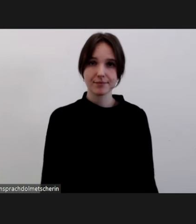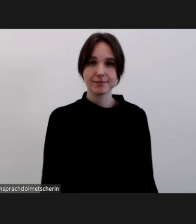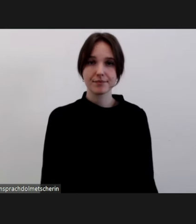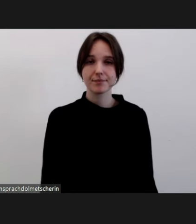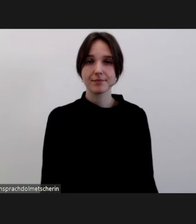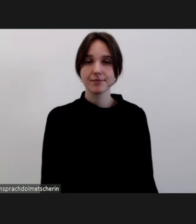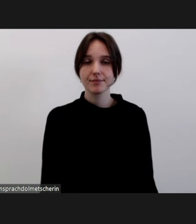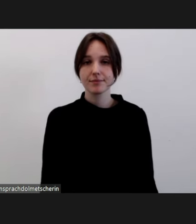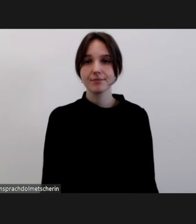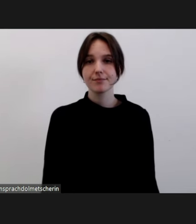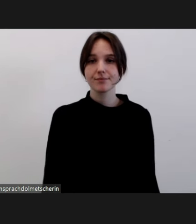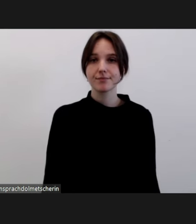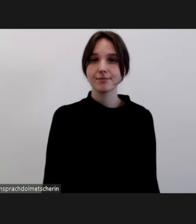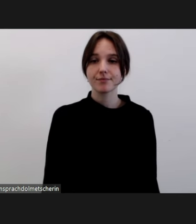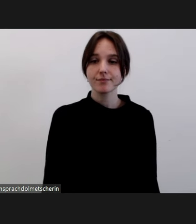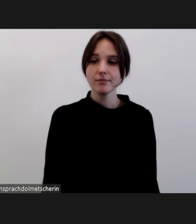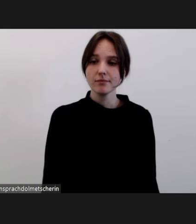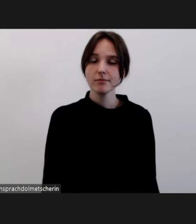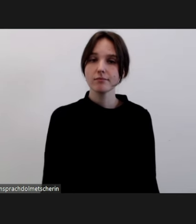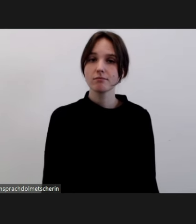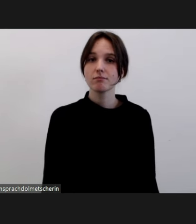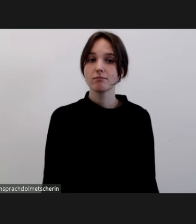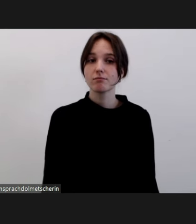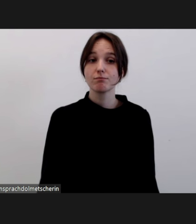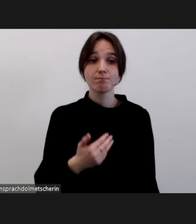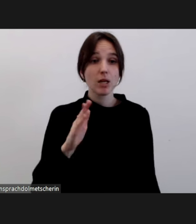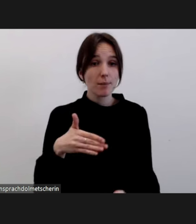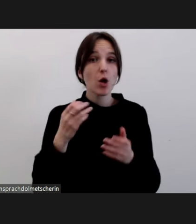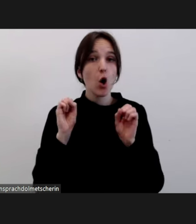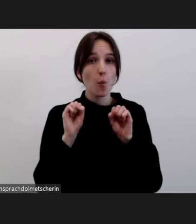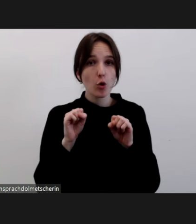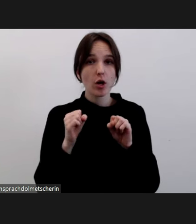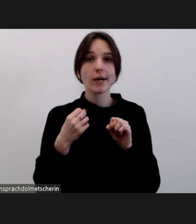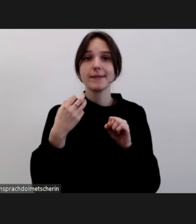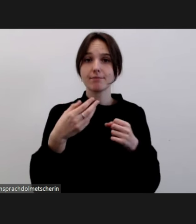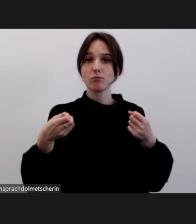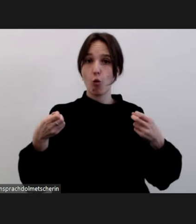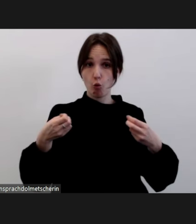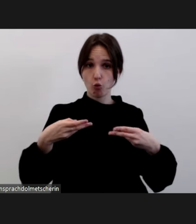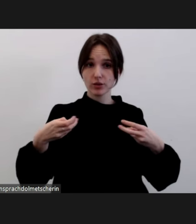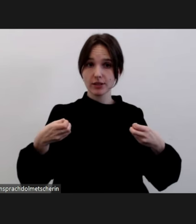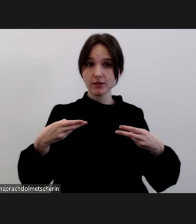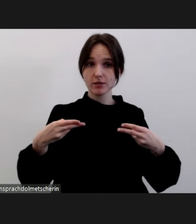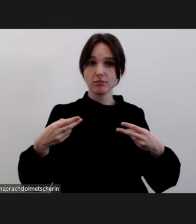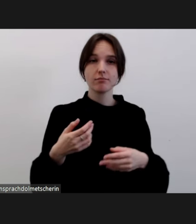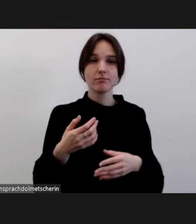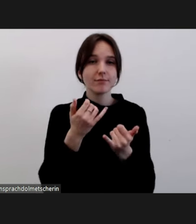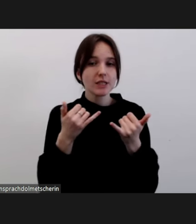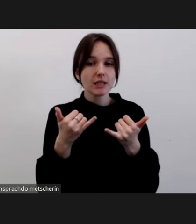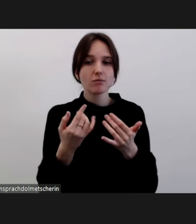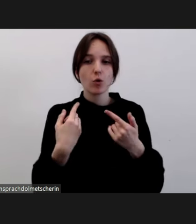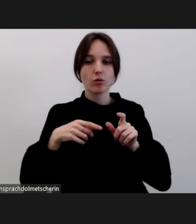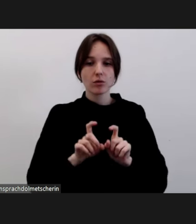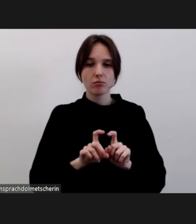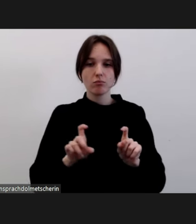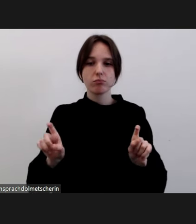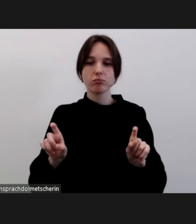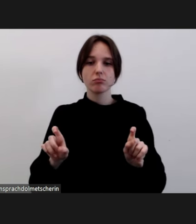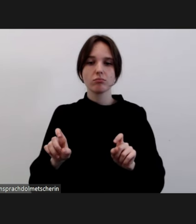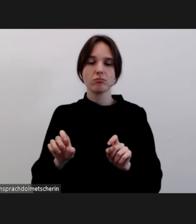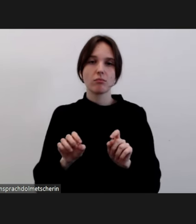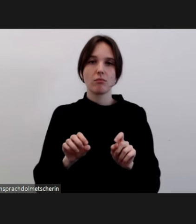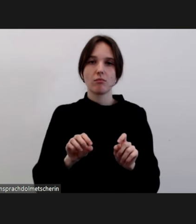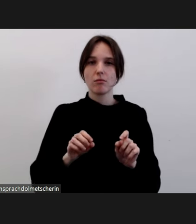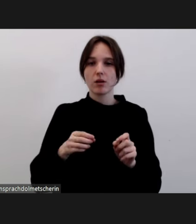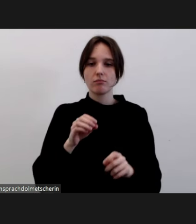hinaus dann die Möglichkeit, diese Veranstaltung auch mit Untertiteln zu verfolgen. Dazu können Sie die Funktion Untertitel anzeigen im Menü